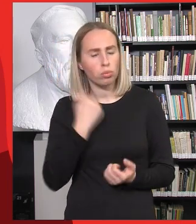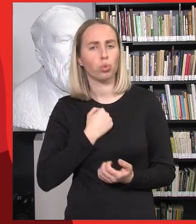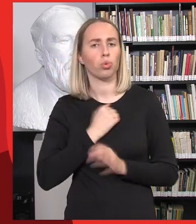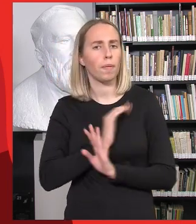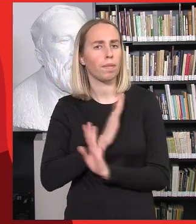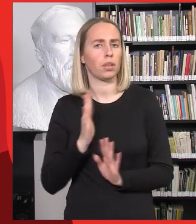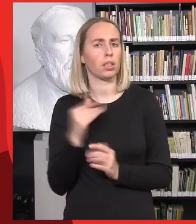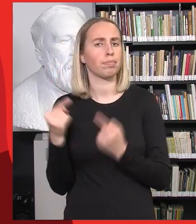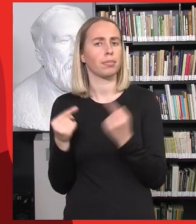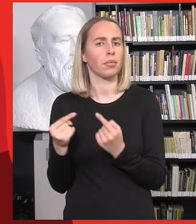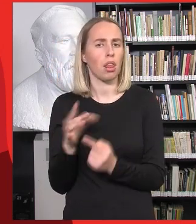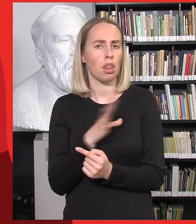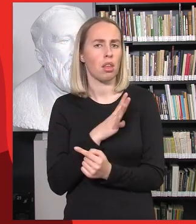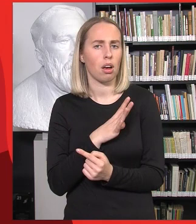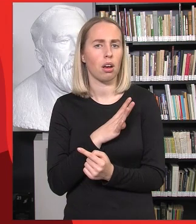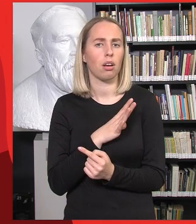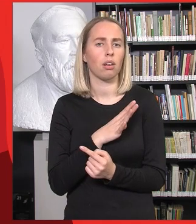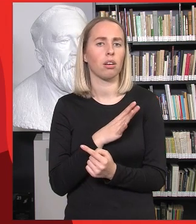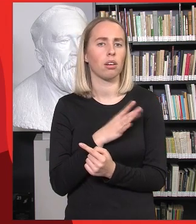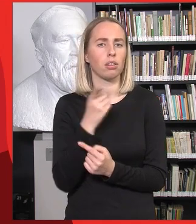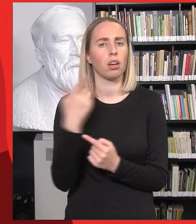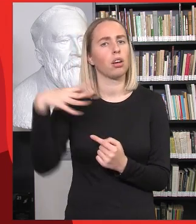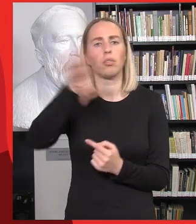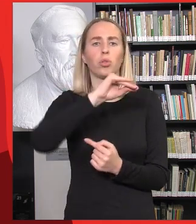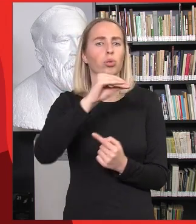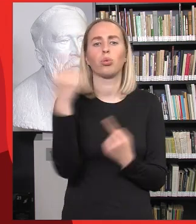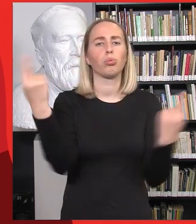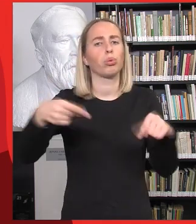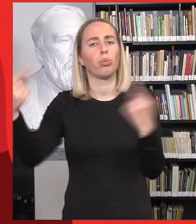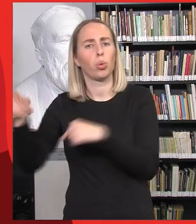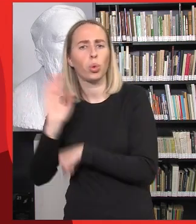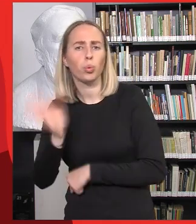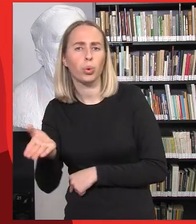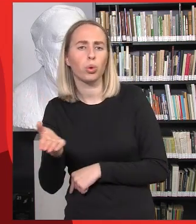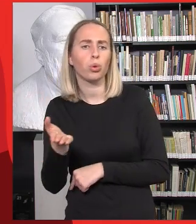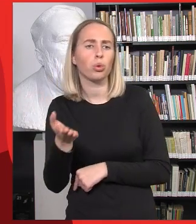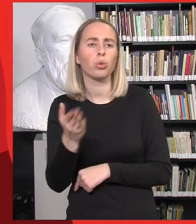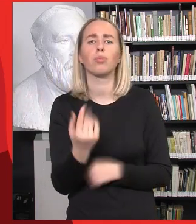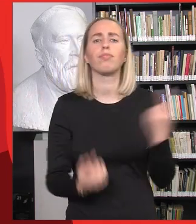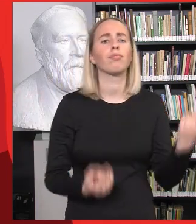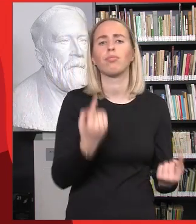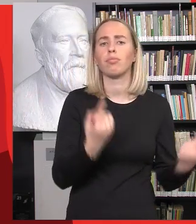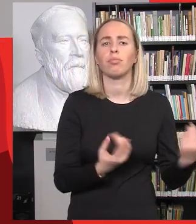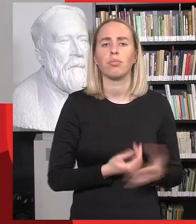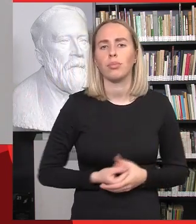kažkokia tai amorali tema, kuri čia greuna visus pamatus. Ko dažniau pasitaiko?